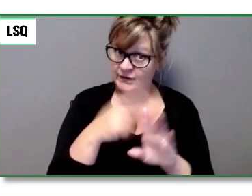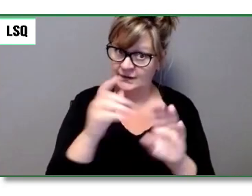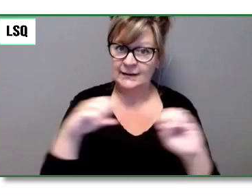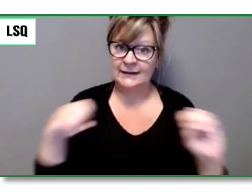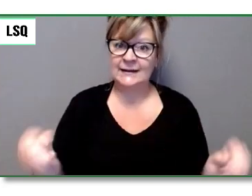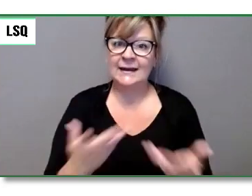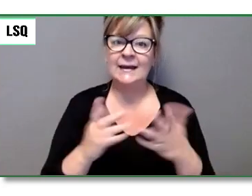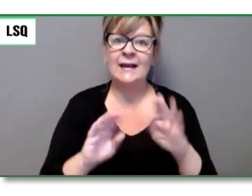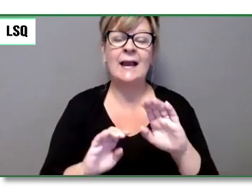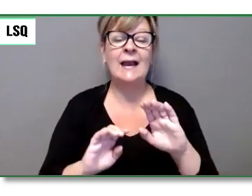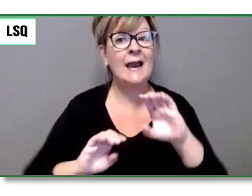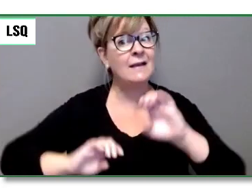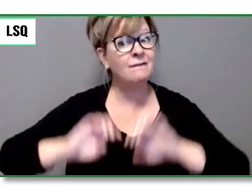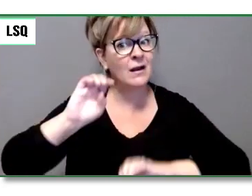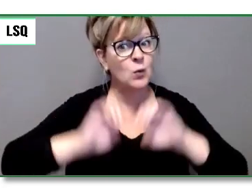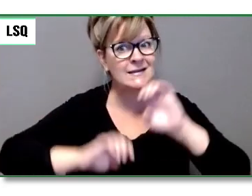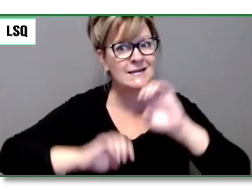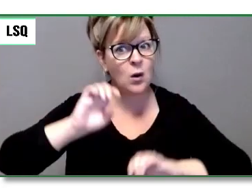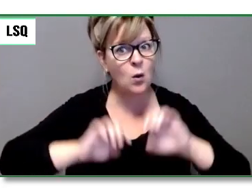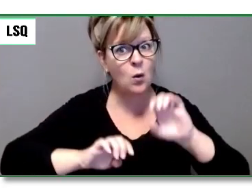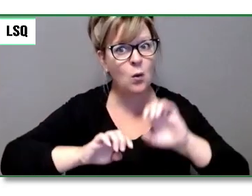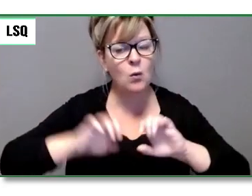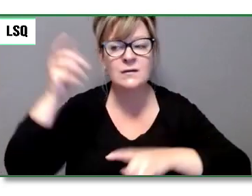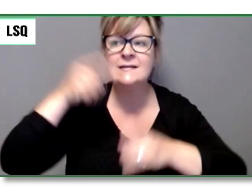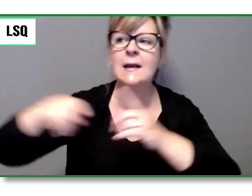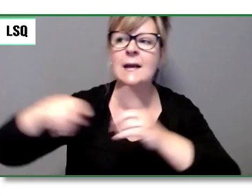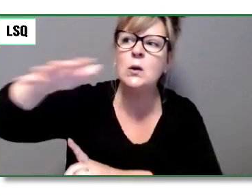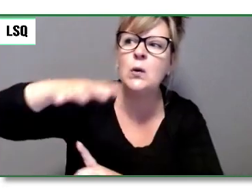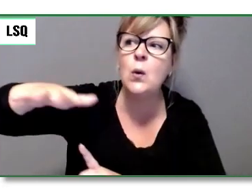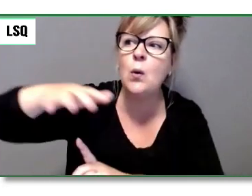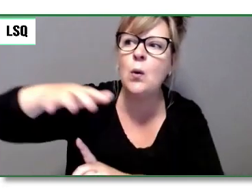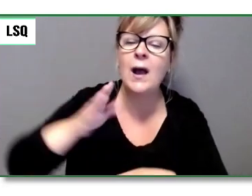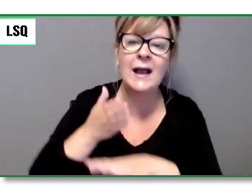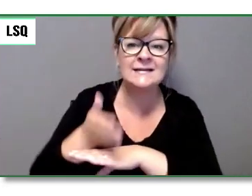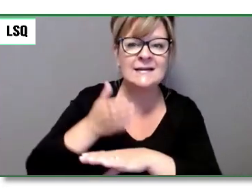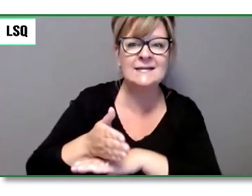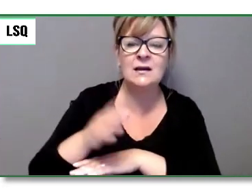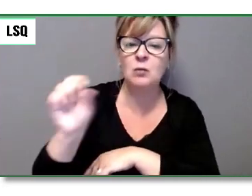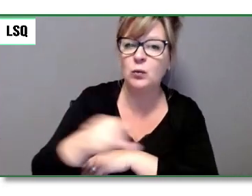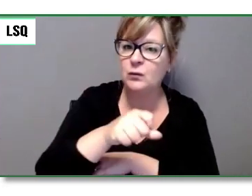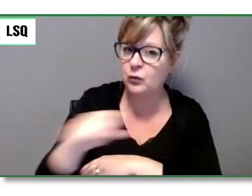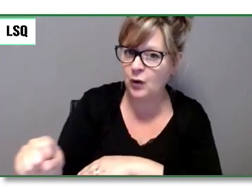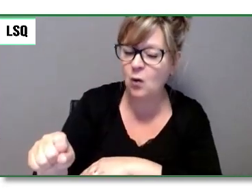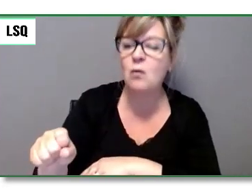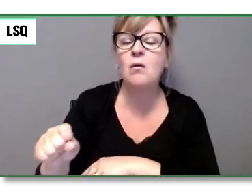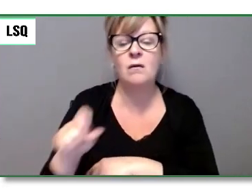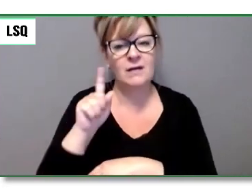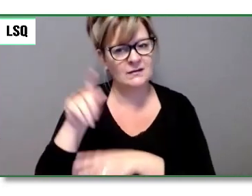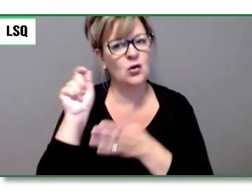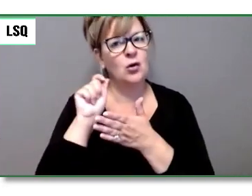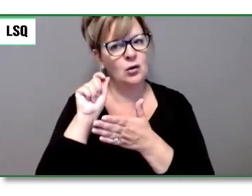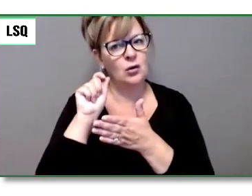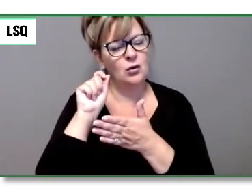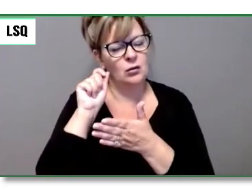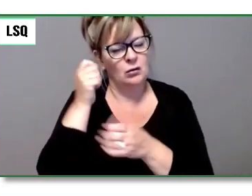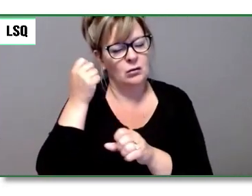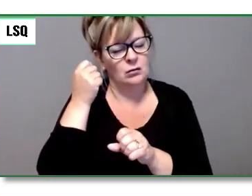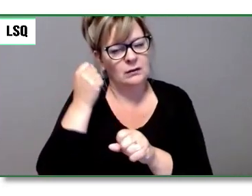je pense que toute réflexion sur ces questions